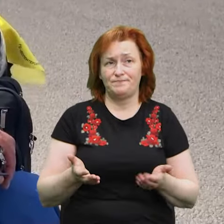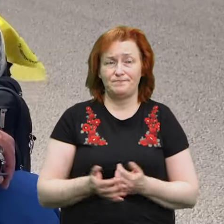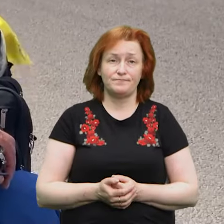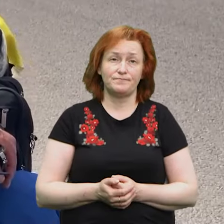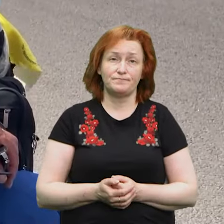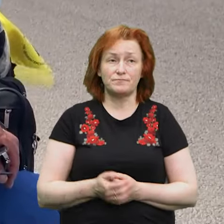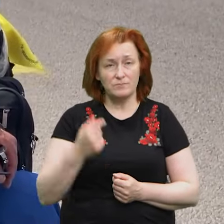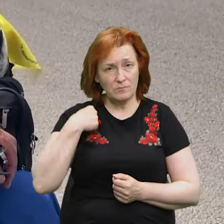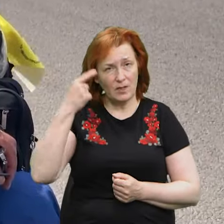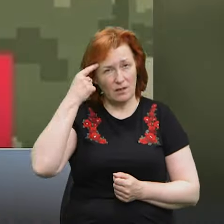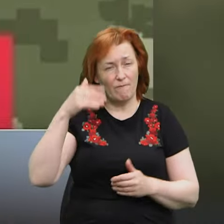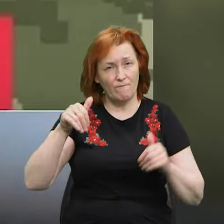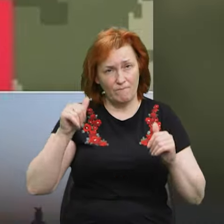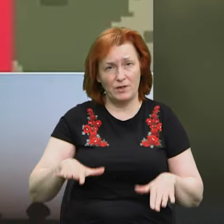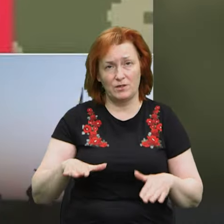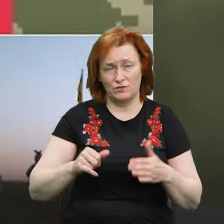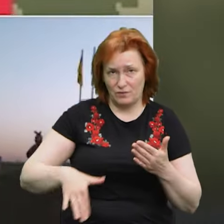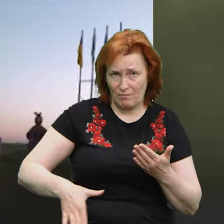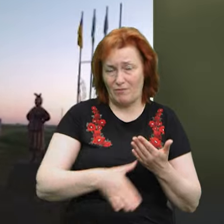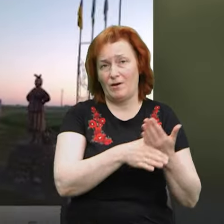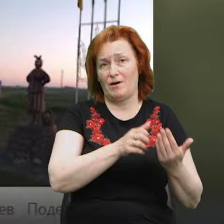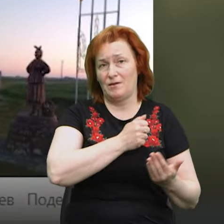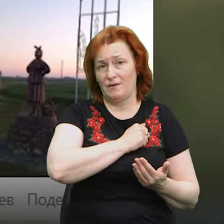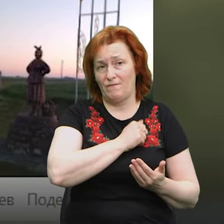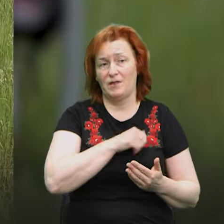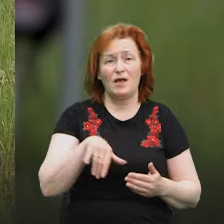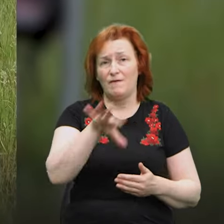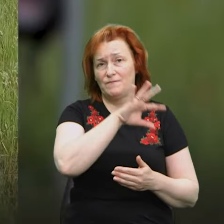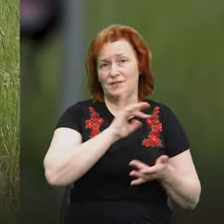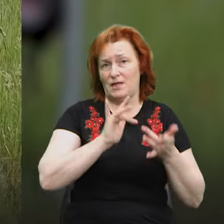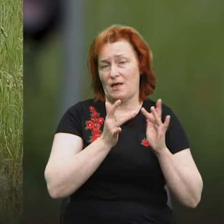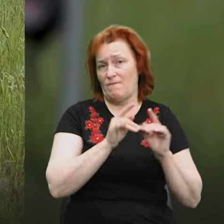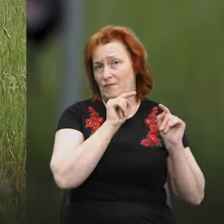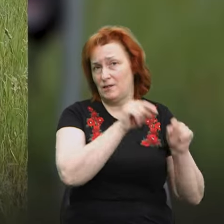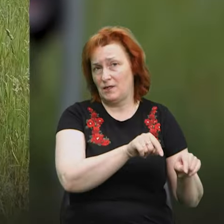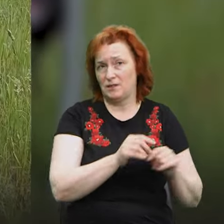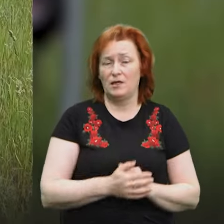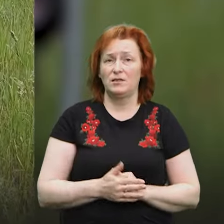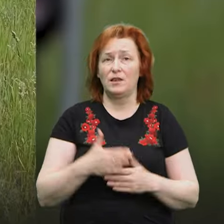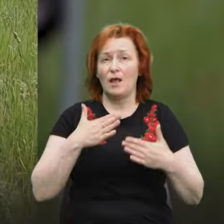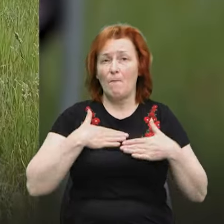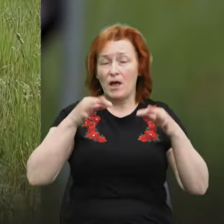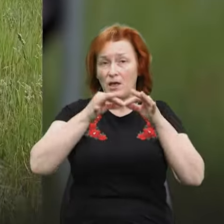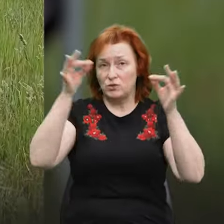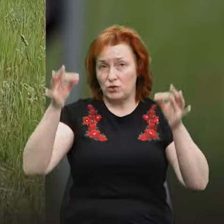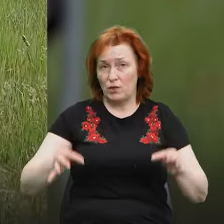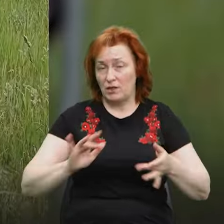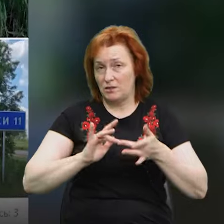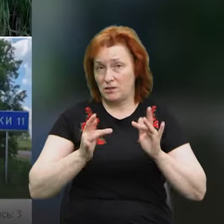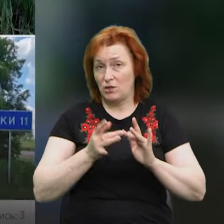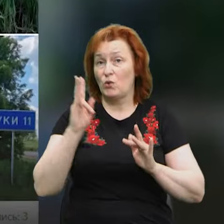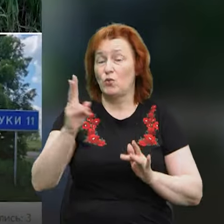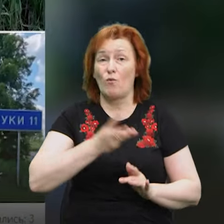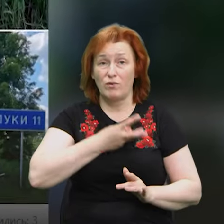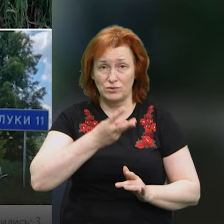вирішив допомагати. Все в інтернеті, карточка в інтернеті, на моїй сторінці. Хто бажає, пожалуй,